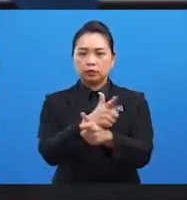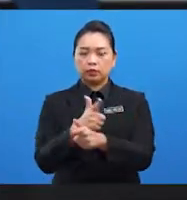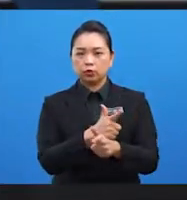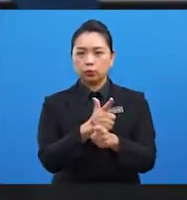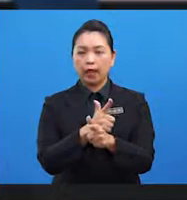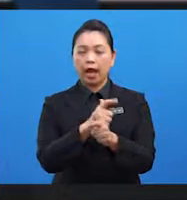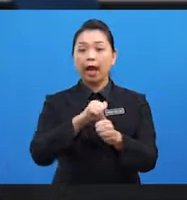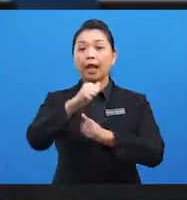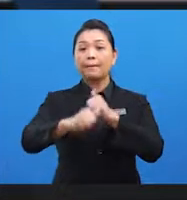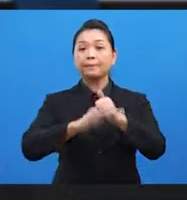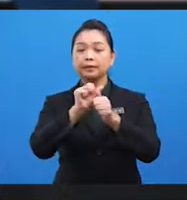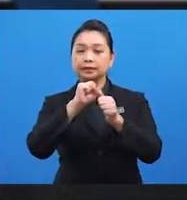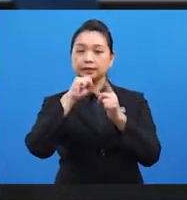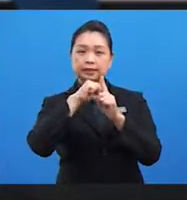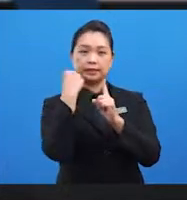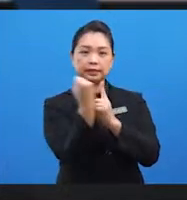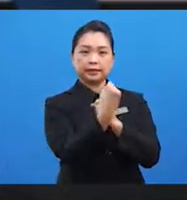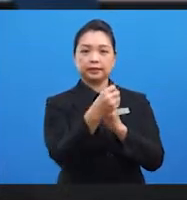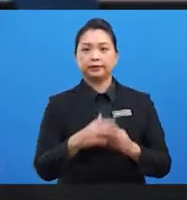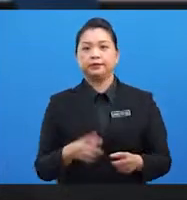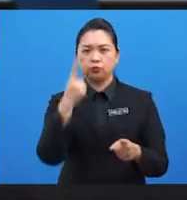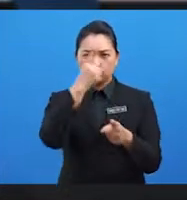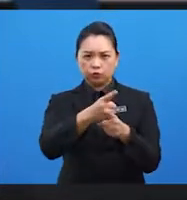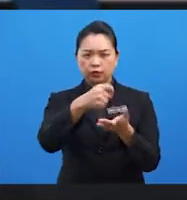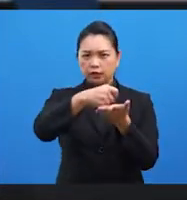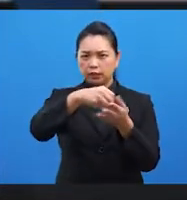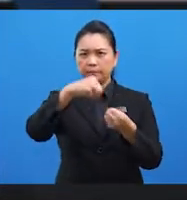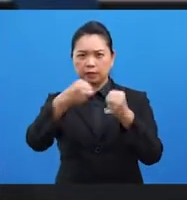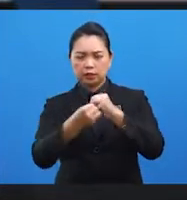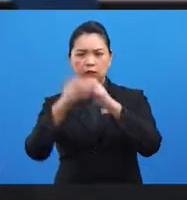menangani masalah perubahan cuaca dunia.